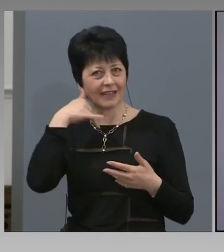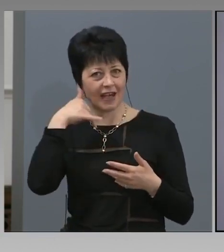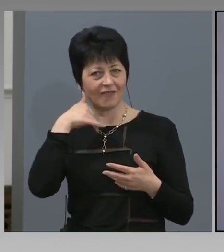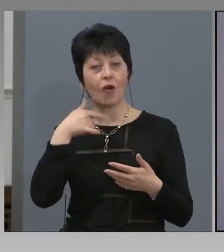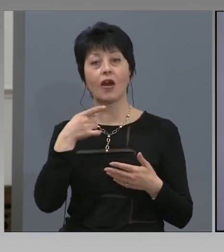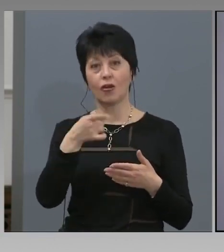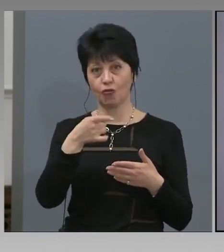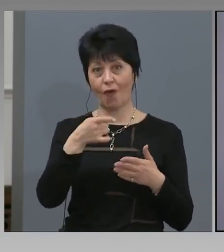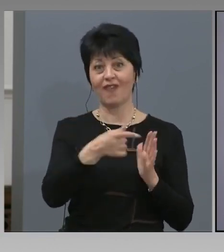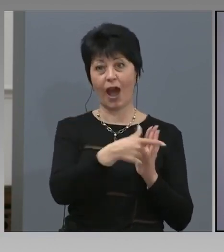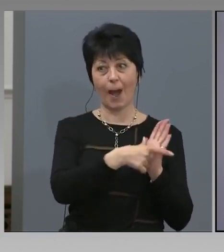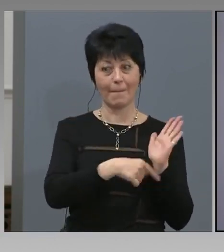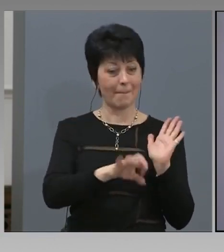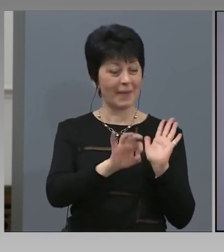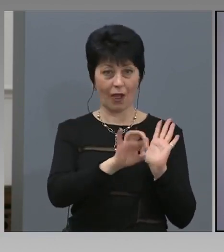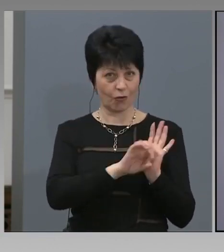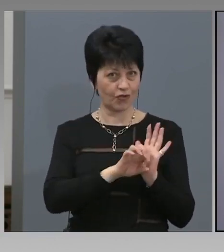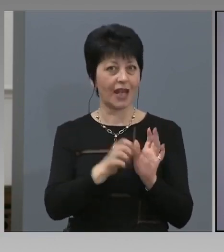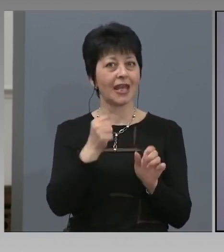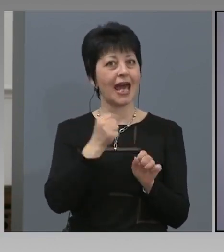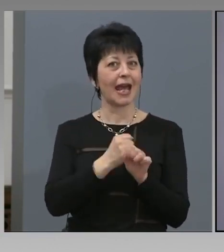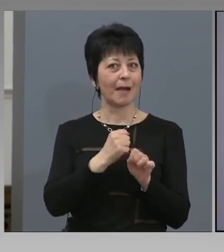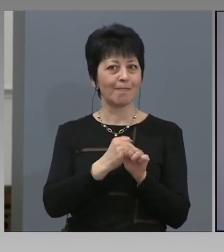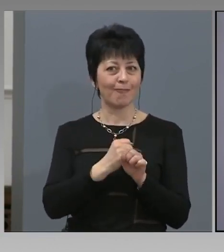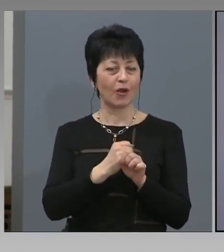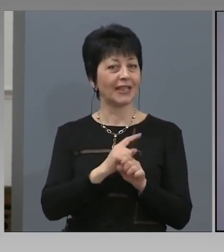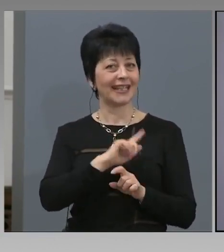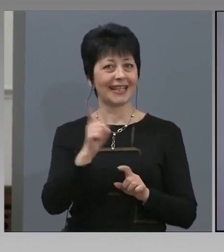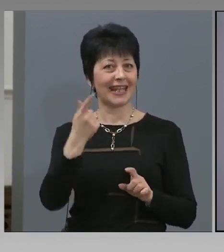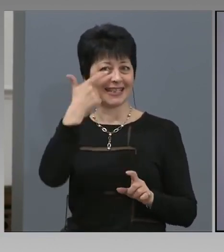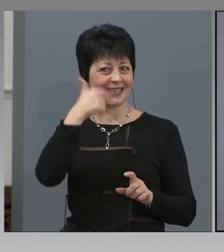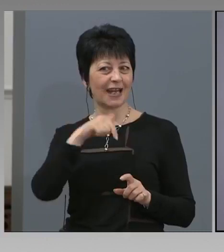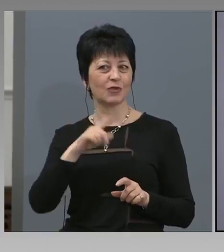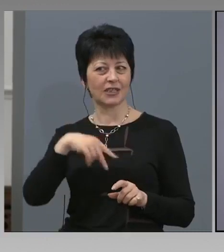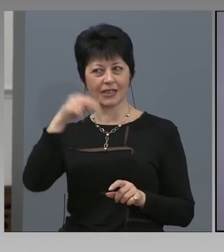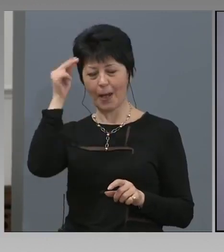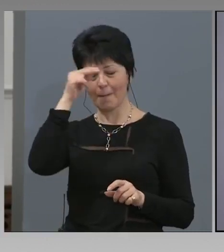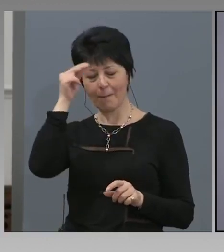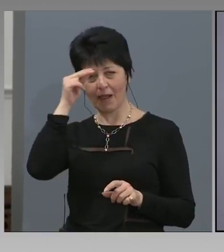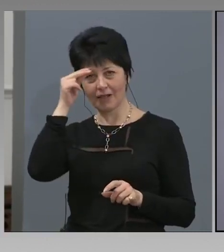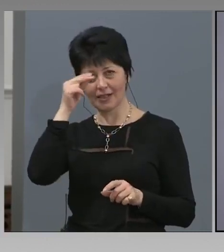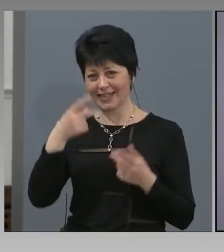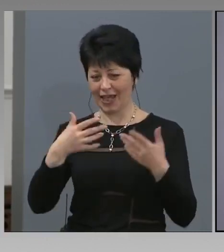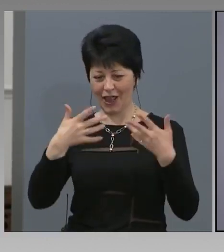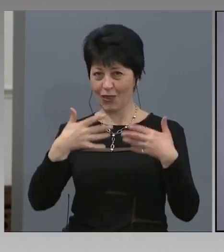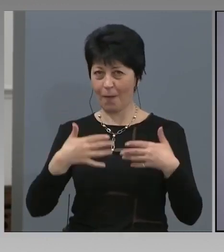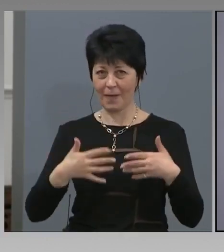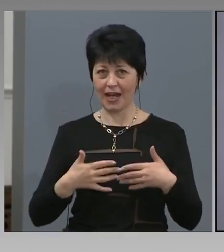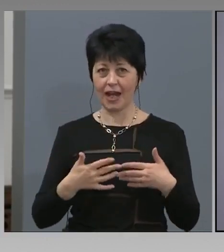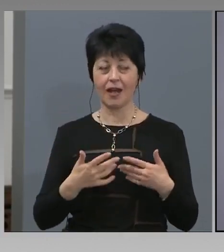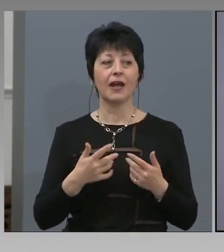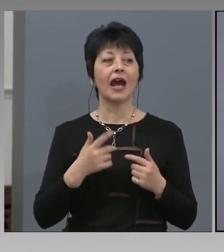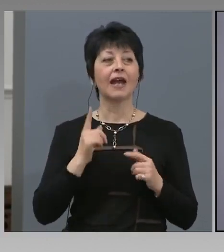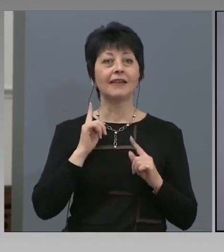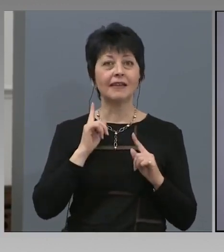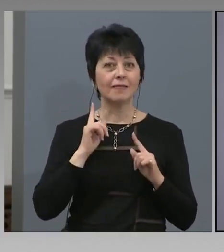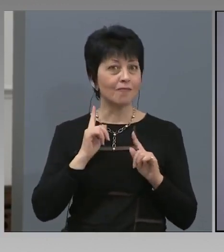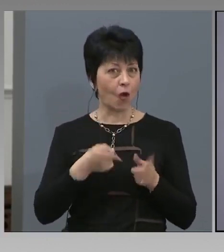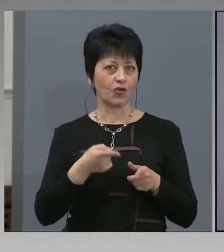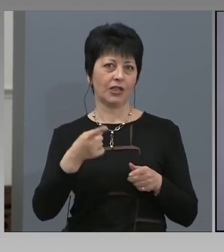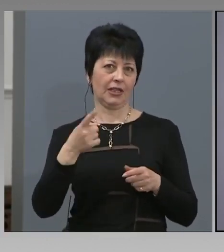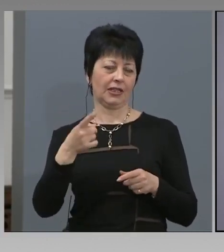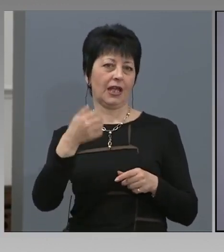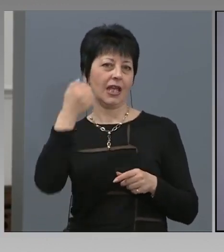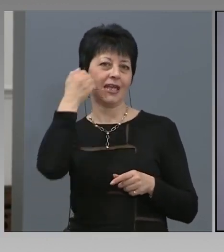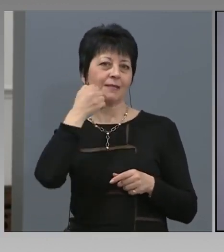работи, т.е. не само с български номера. Дали могат да се използва и в чужбина, може. Също го